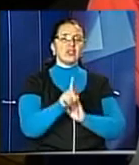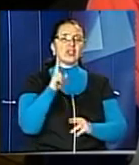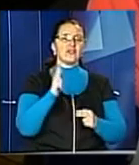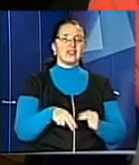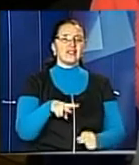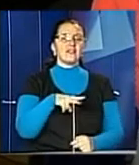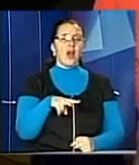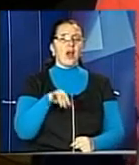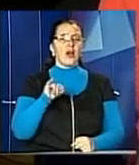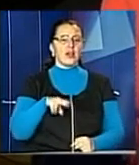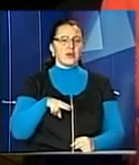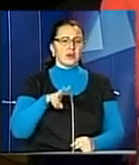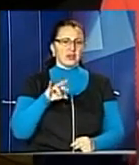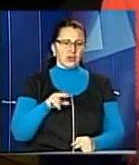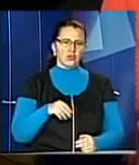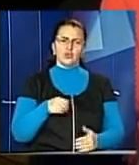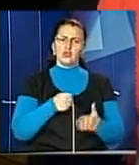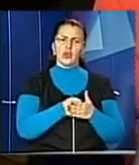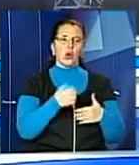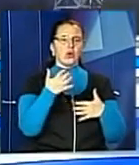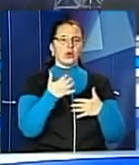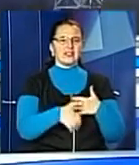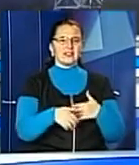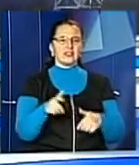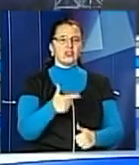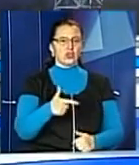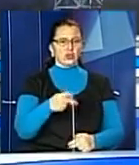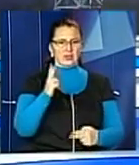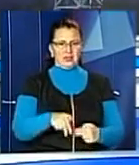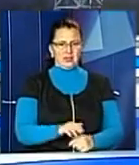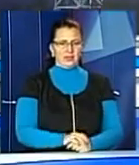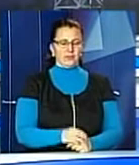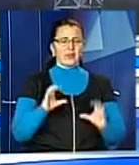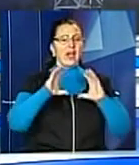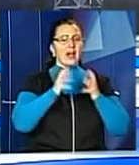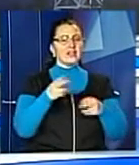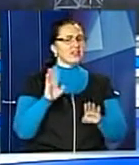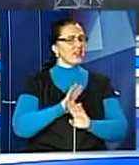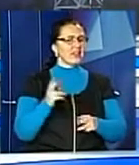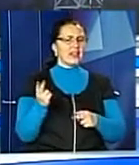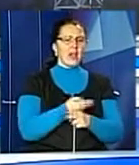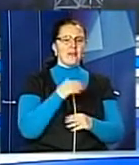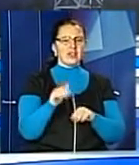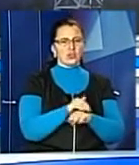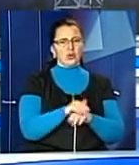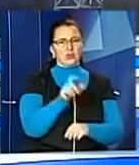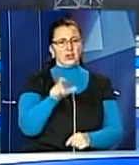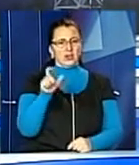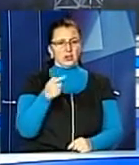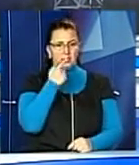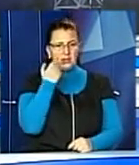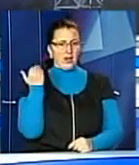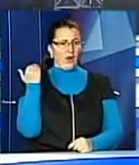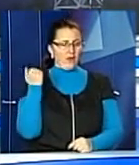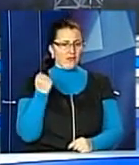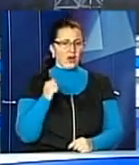тривали до середини грудня, тобто до холодів. Світ не без добрих людей. Кілька днів тому мешканці Кам'янкобуйського